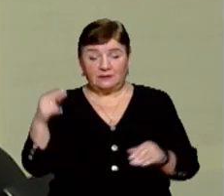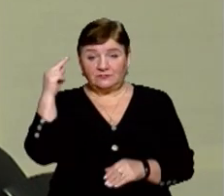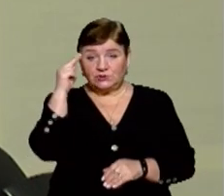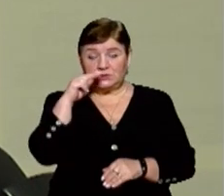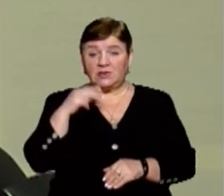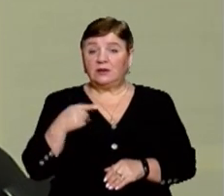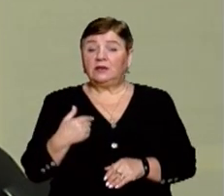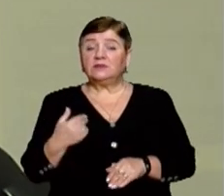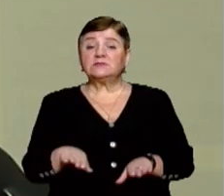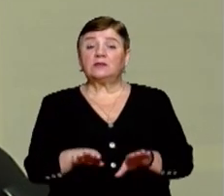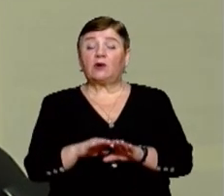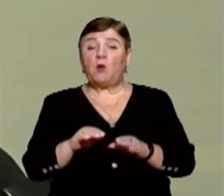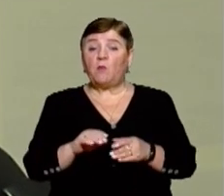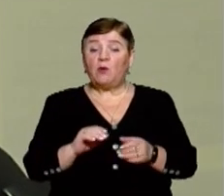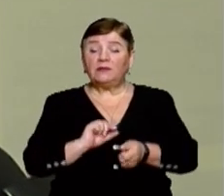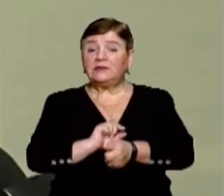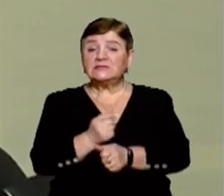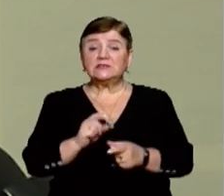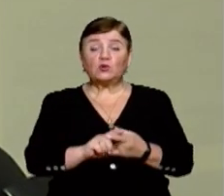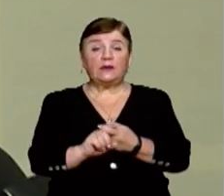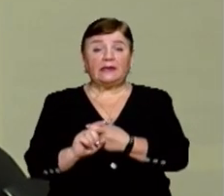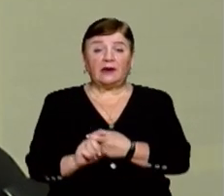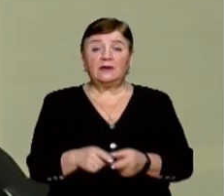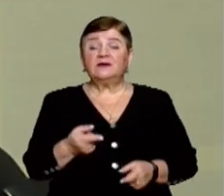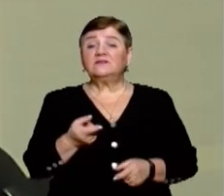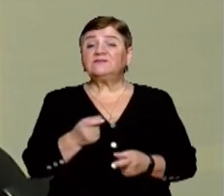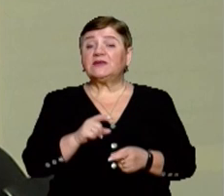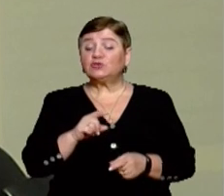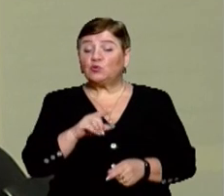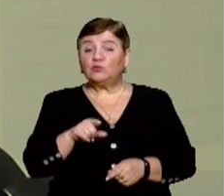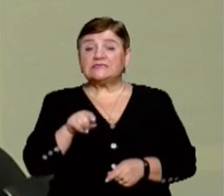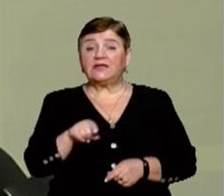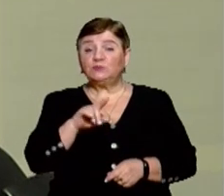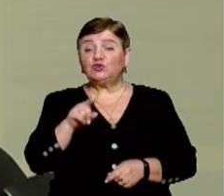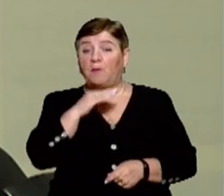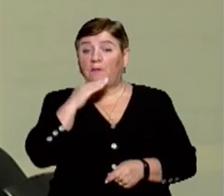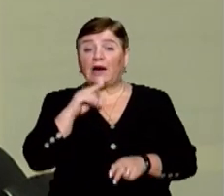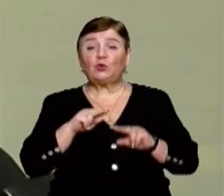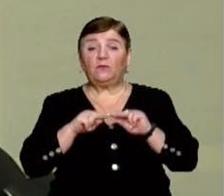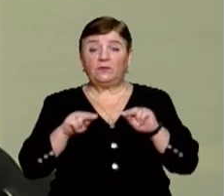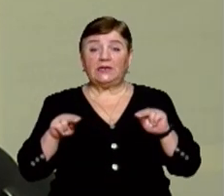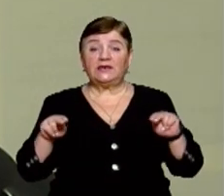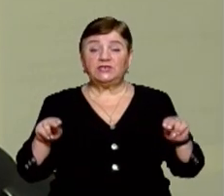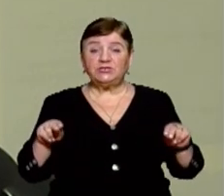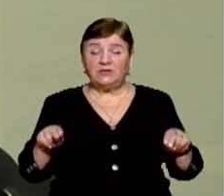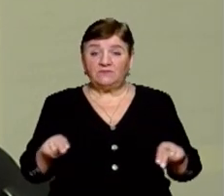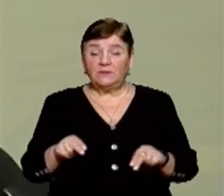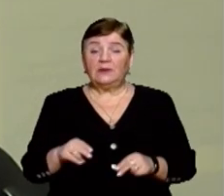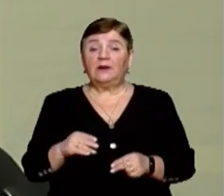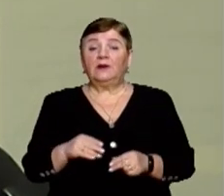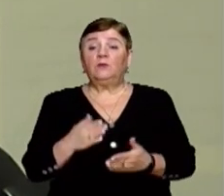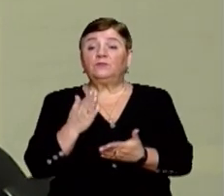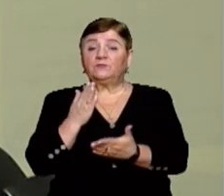З урахуванням тісних контактів. У зв'язку з тим, що багато викладачів проводять